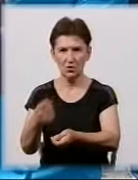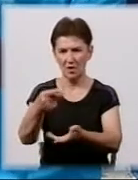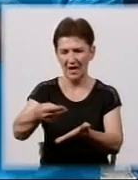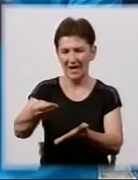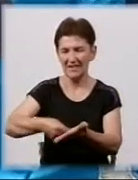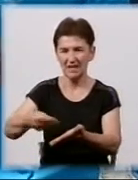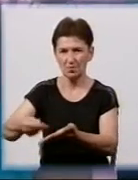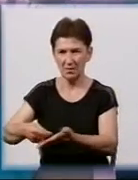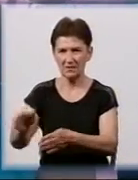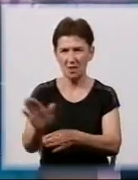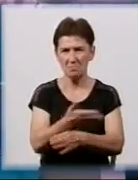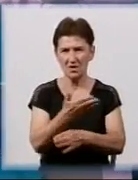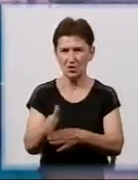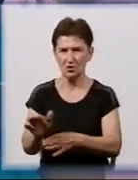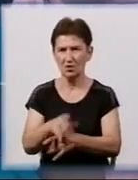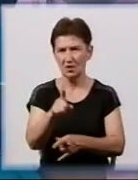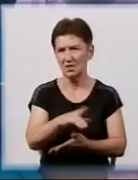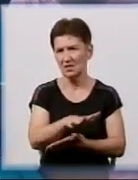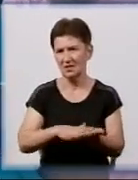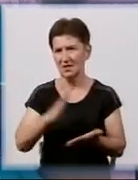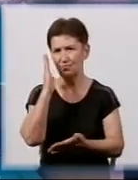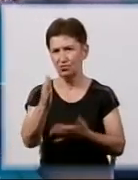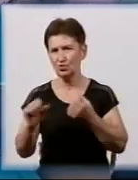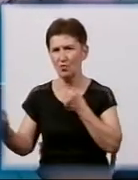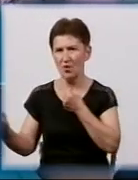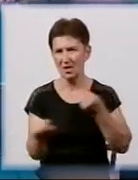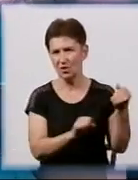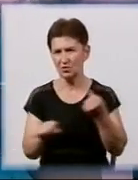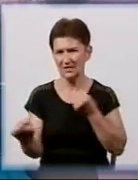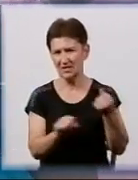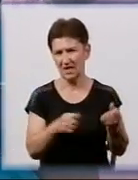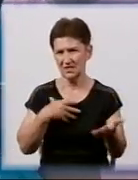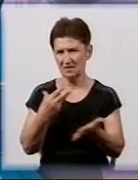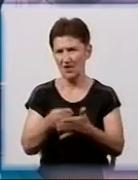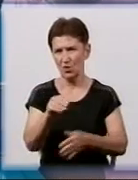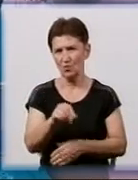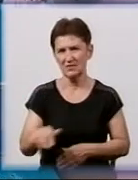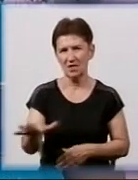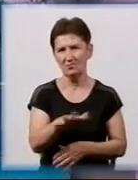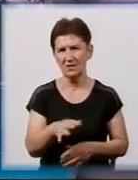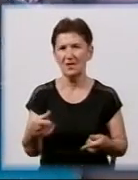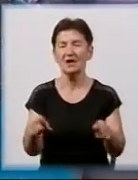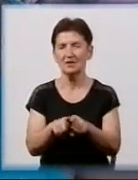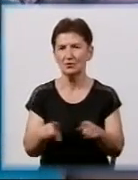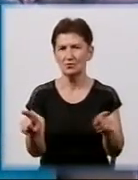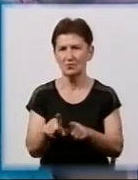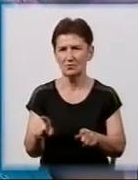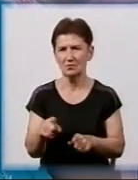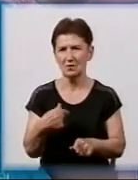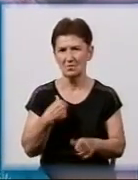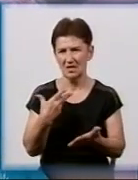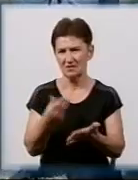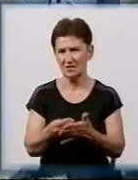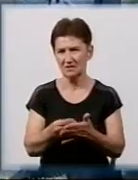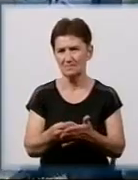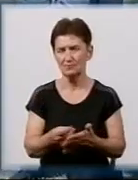дуатовцями і керівниками. Далі будем косити вже свою землю. Так що ми свого добилися,